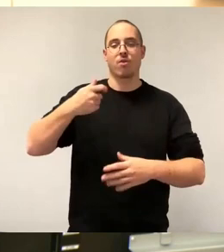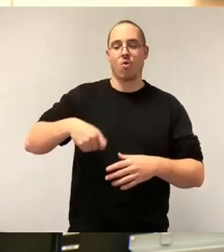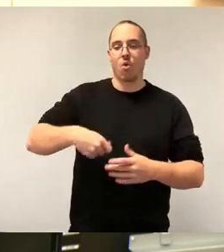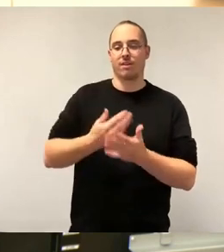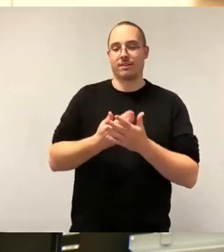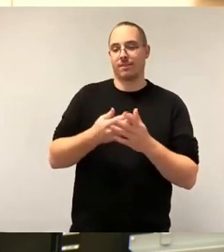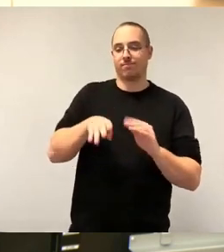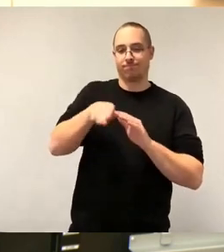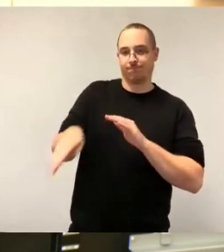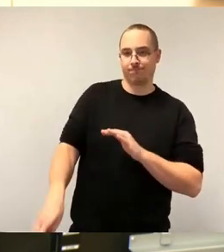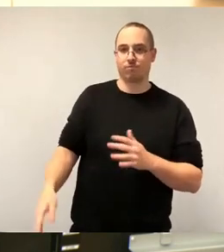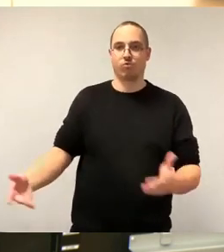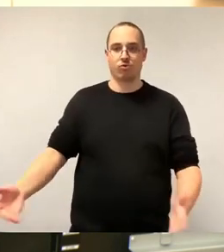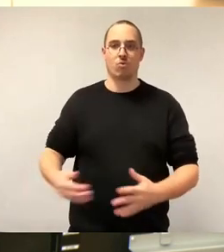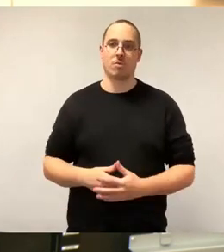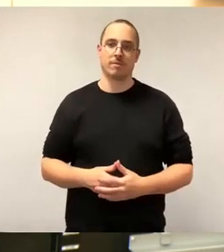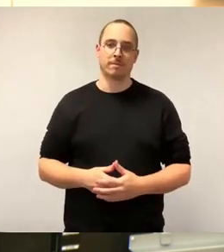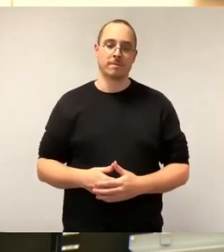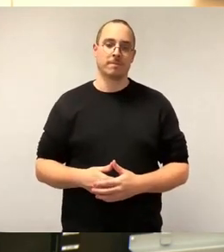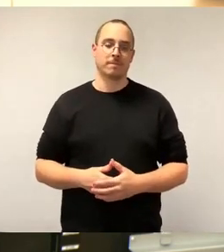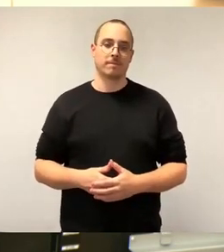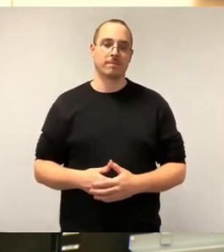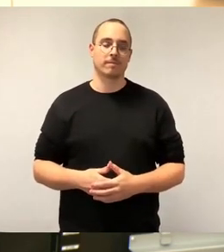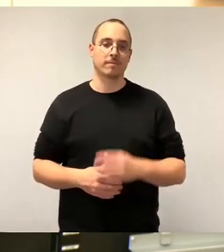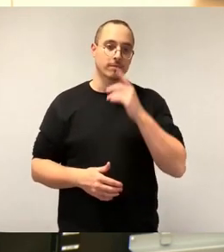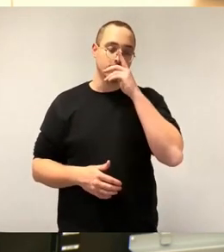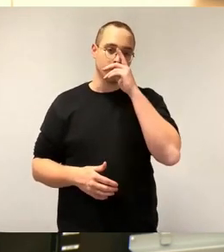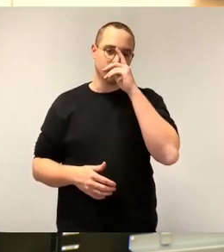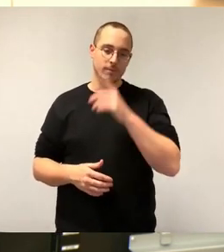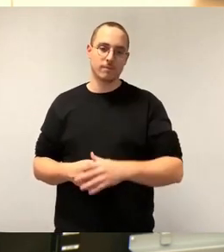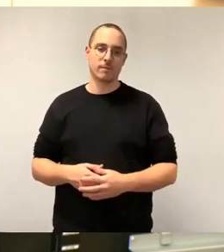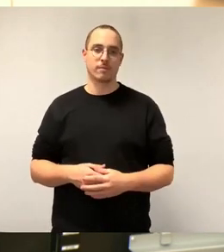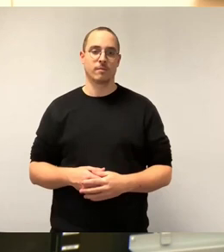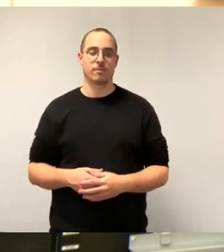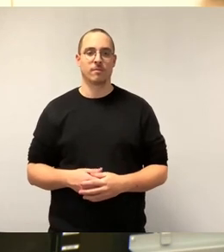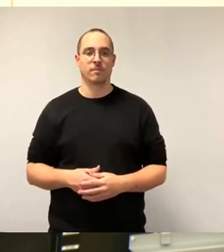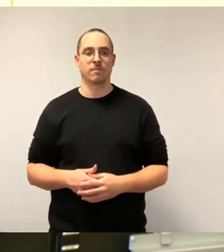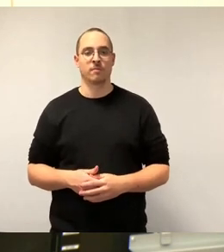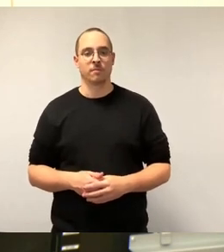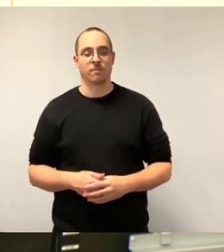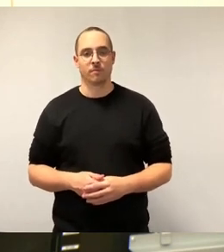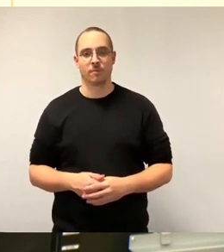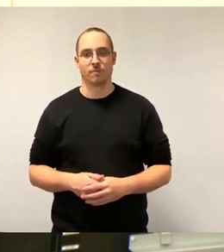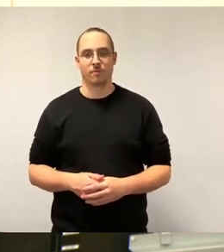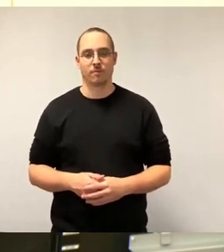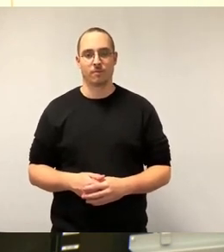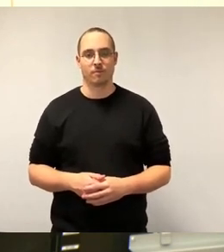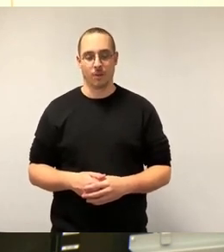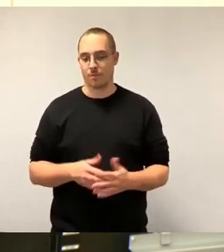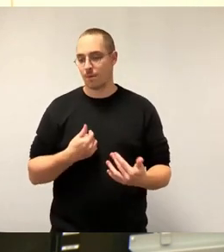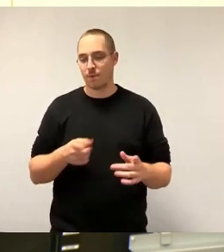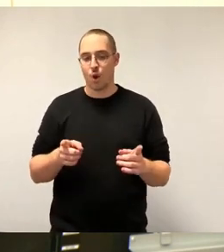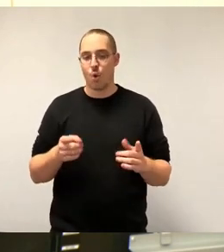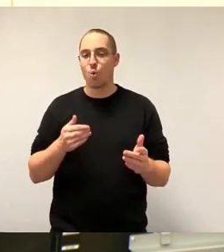Diese wurde Anfang 2024 novelliert. Mit einer kurzfristigen Anpassung ist aber in kürzerer und in absehbarer Zeit